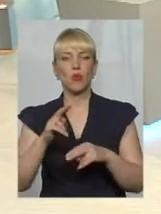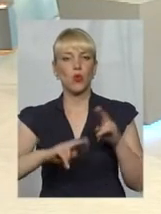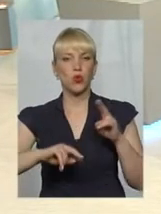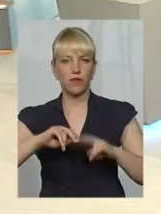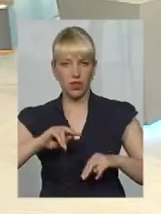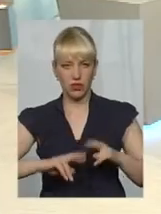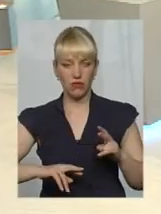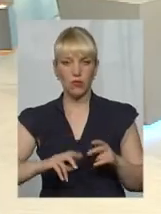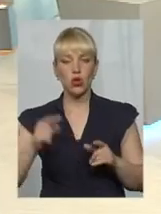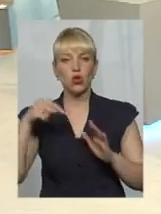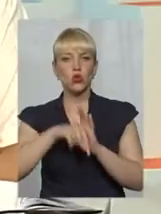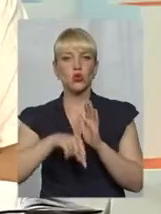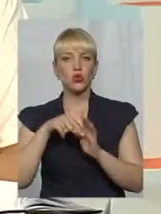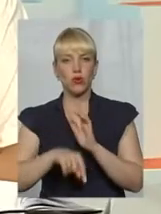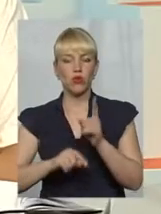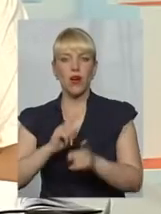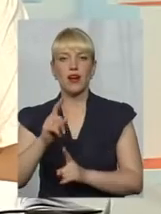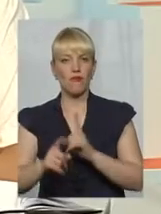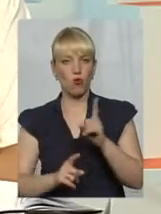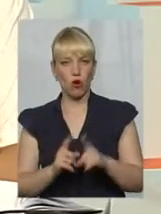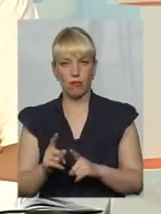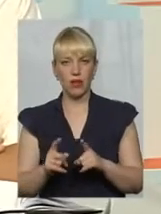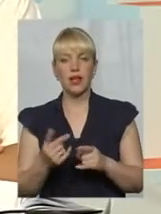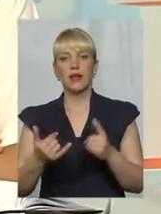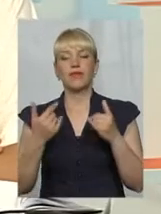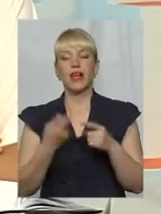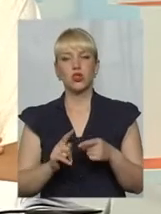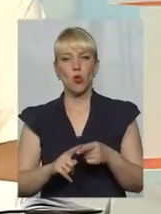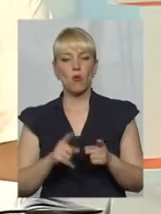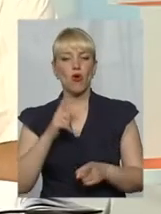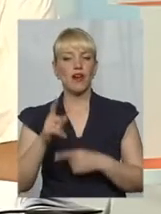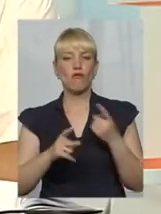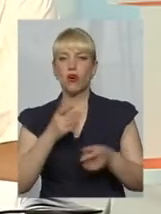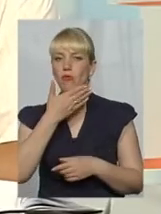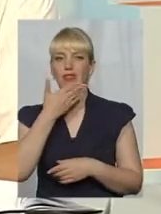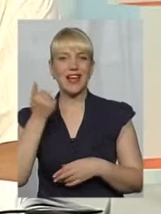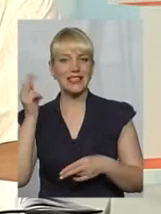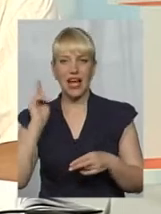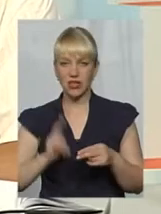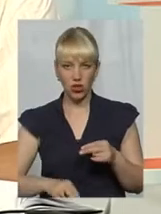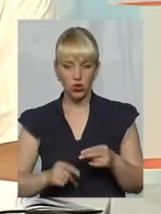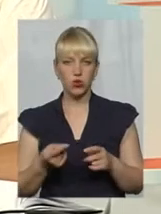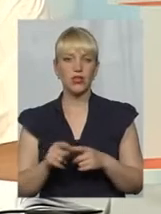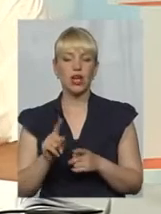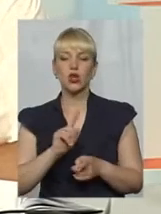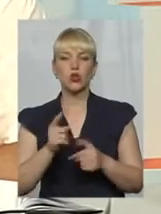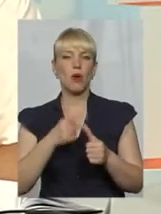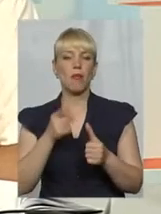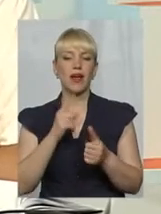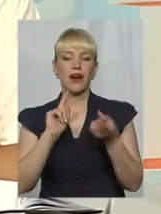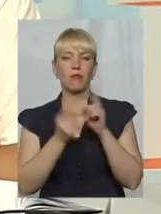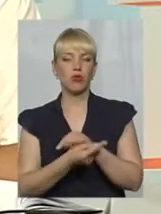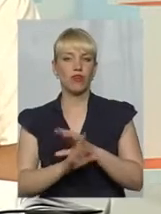Стосовно самої реформи, хотів би сказати, що на цьому реформа не закінчується, що переіменували і нібито щось